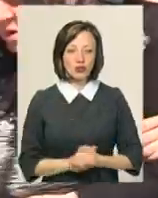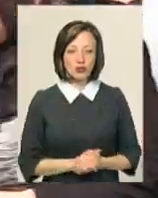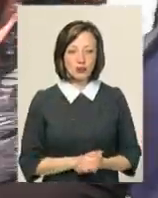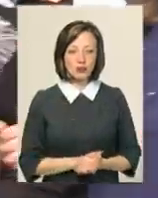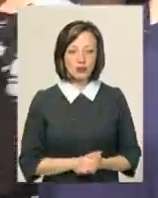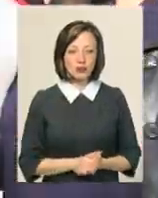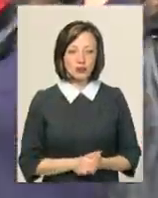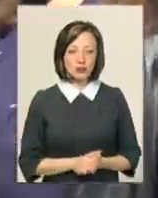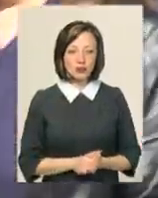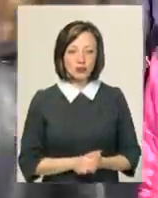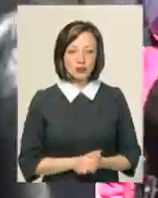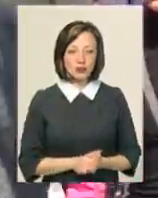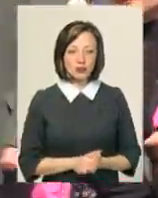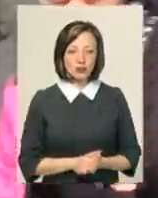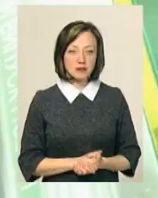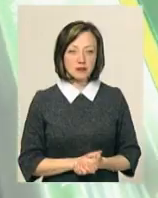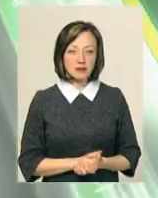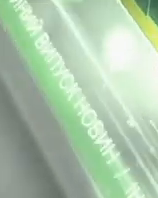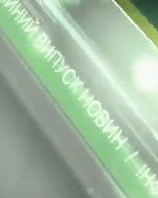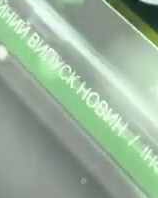Олександр Горішевський. Новини Поділля. Центр.